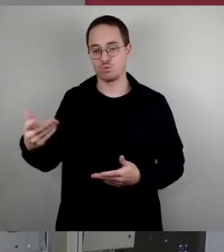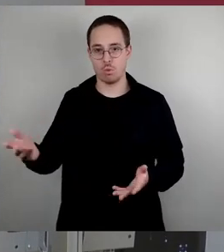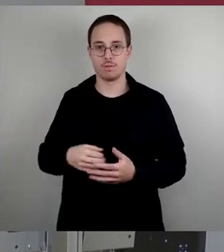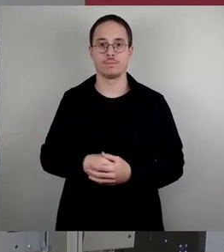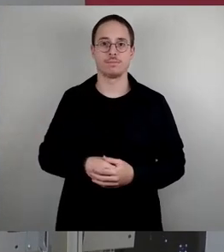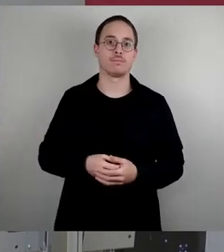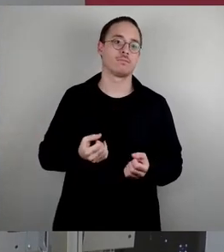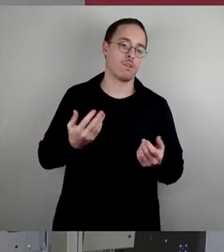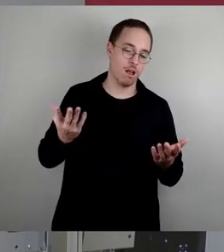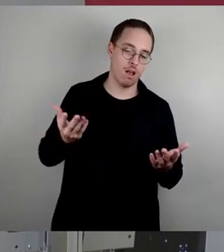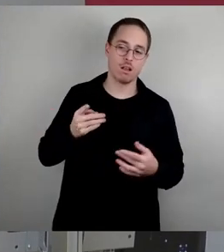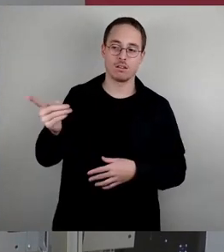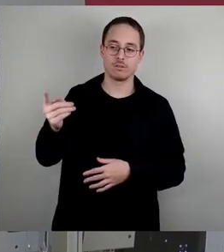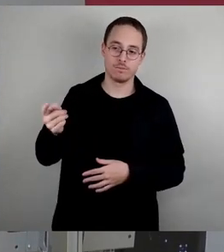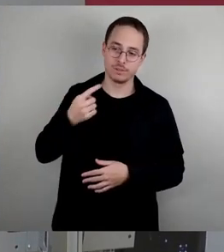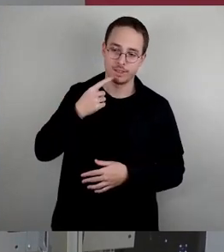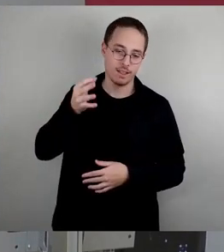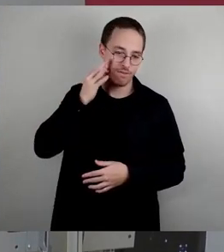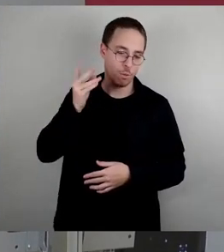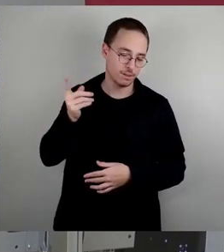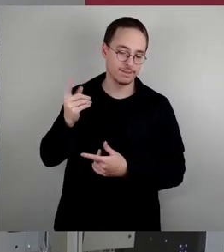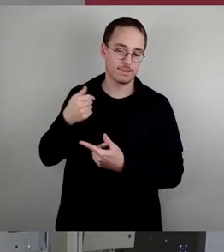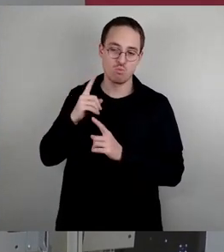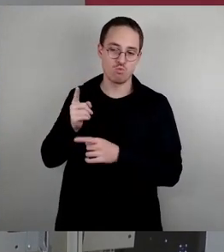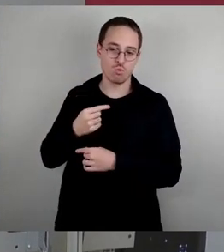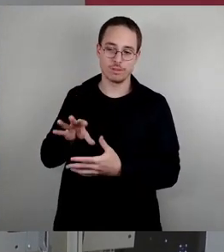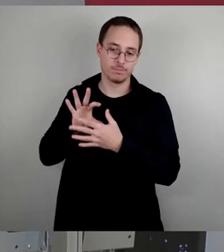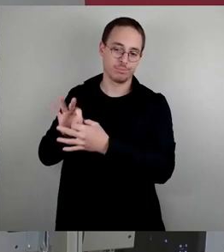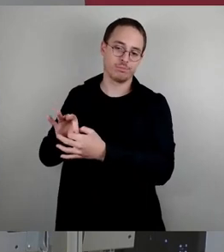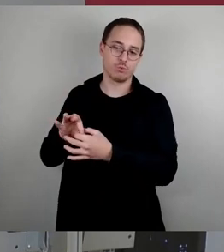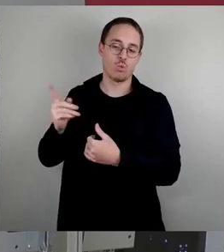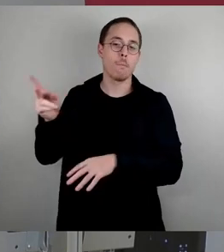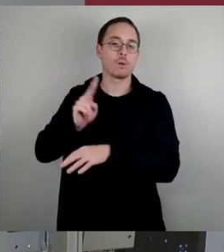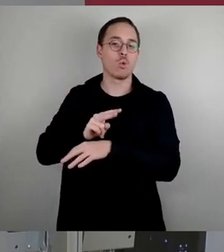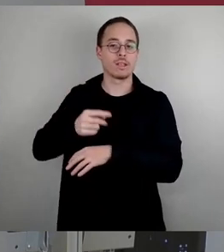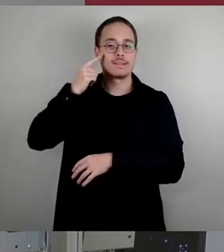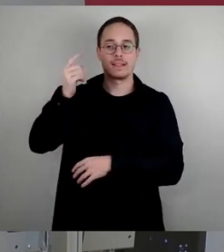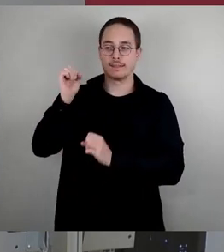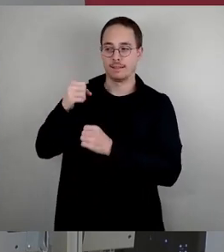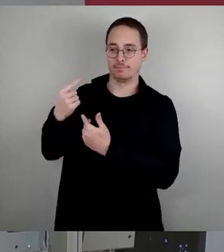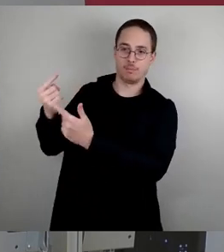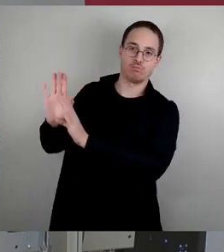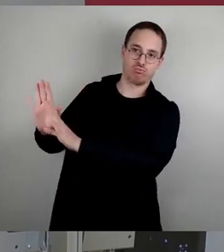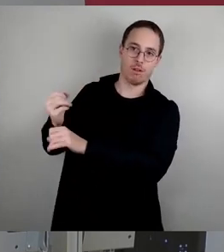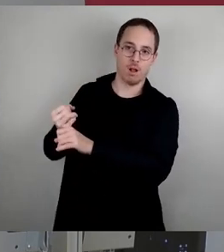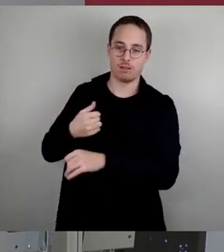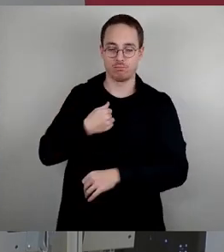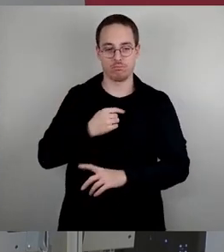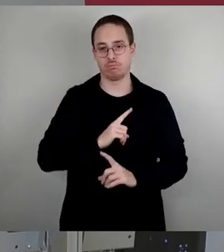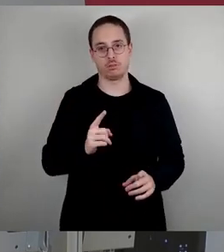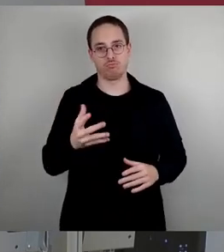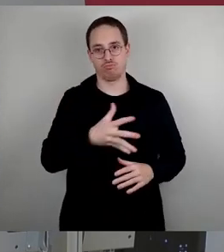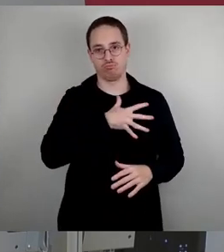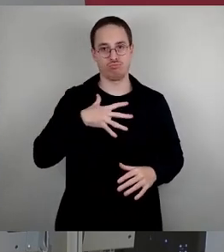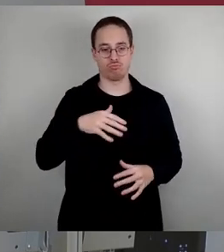Kreisen machen. Wir sind schon groß. Die Unterbringung und Versorgung geflüchteter Menschen stellt uns als Kommune,